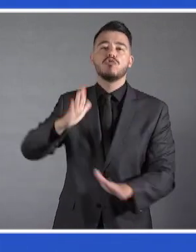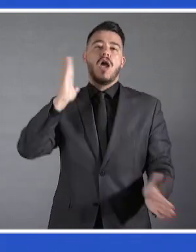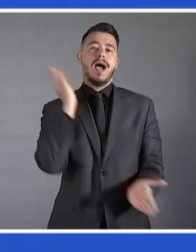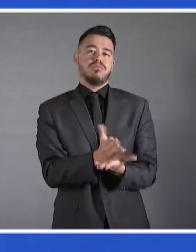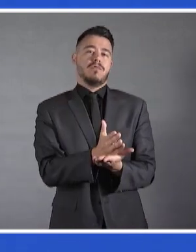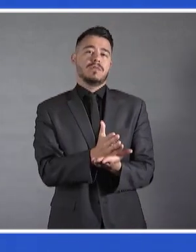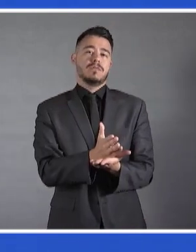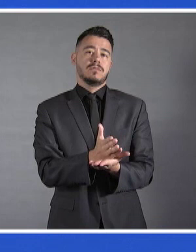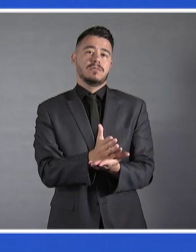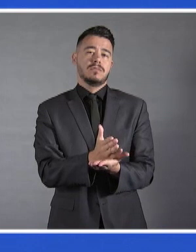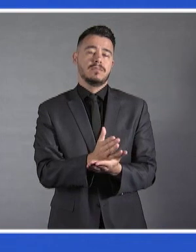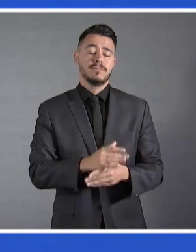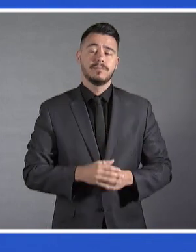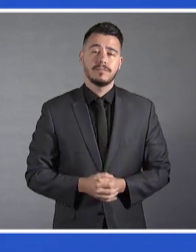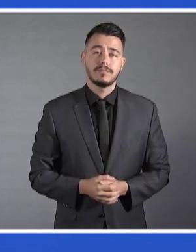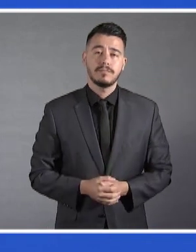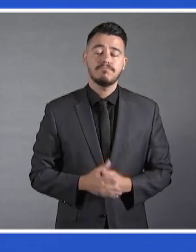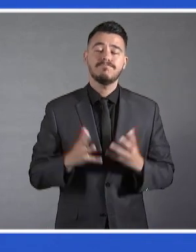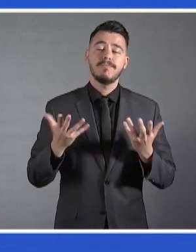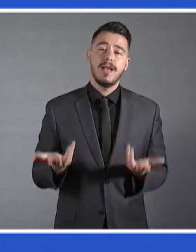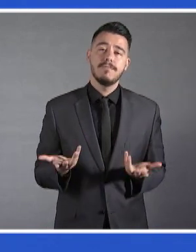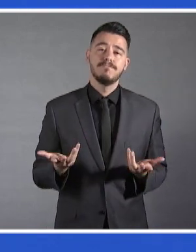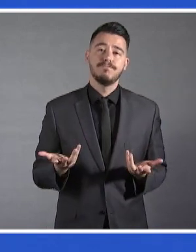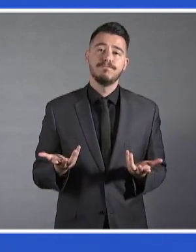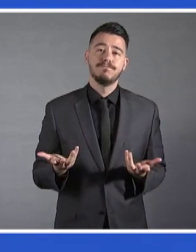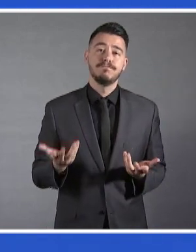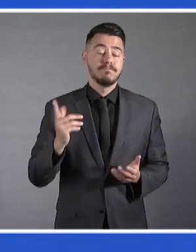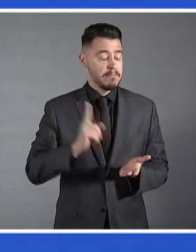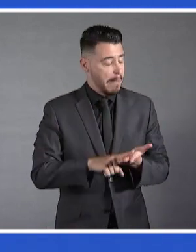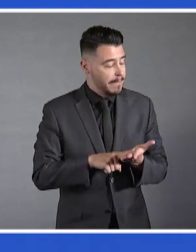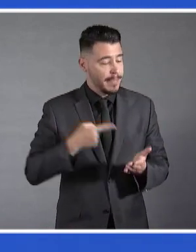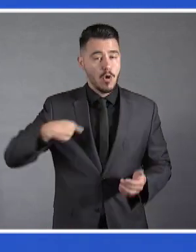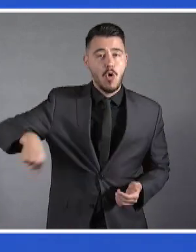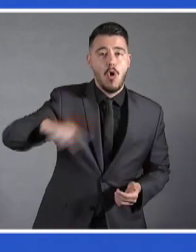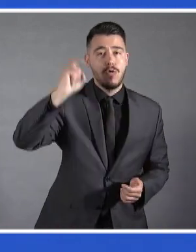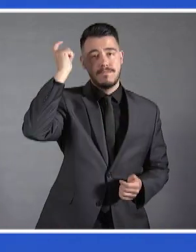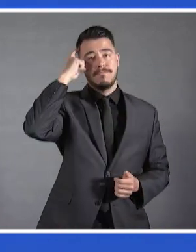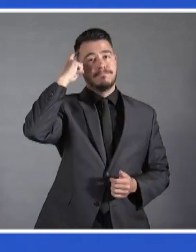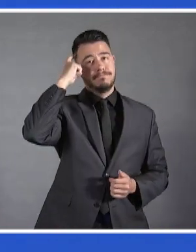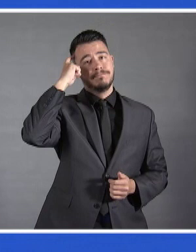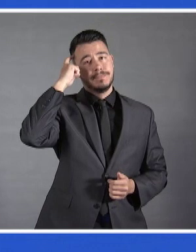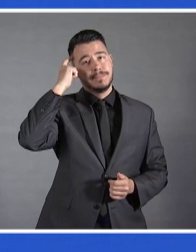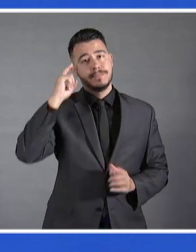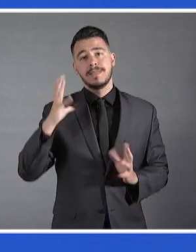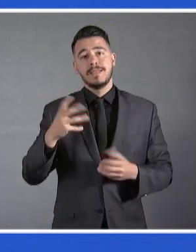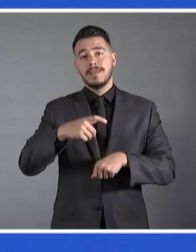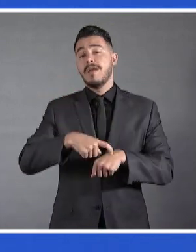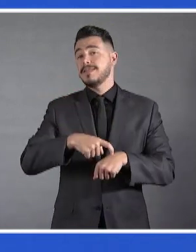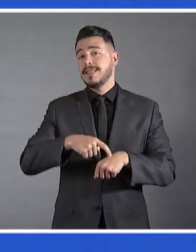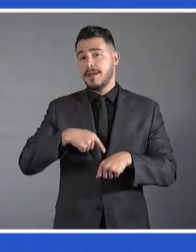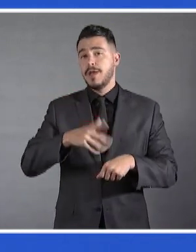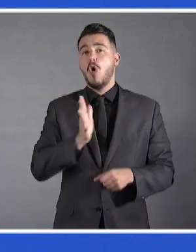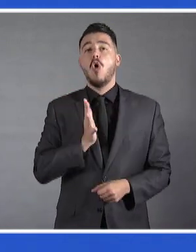Ωστόσο, φίλες και φίλοι, ο κόσμος, και πρέπει να το κατανοήσουμε αυτό, δεν θα είναι πλέον όπως πριν,